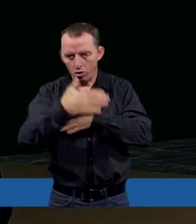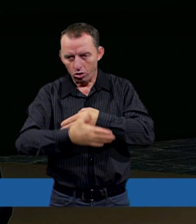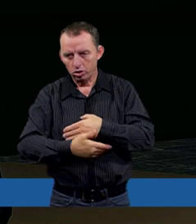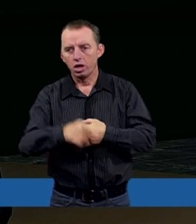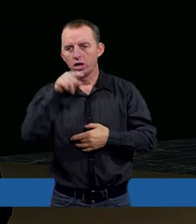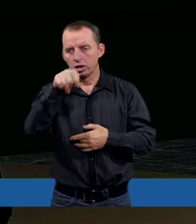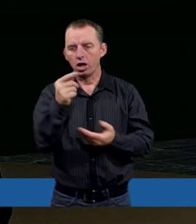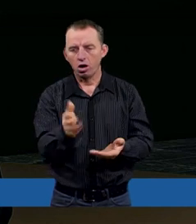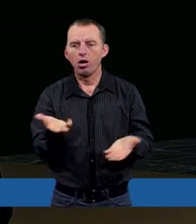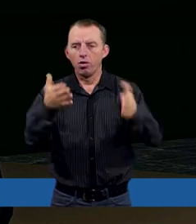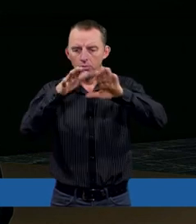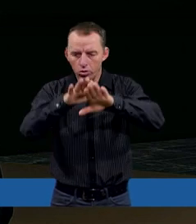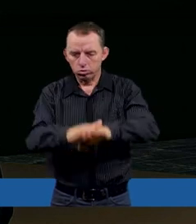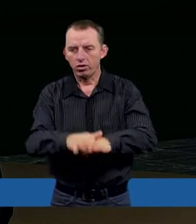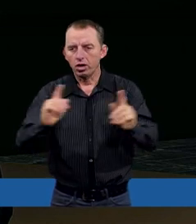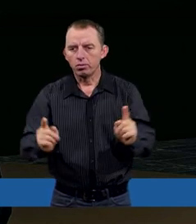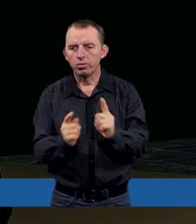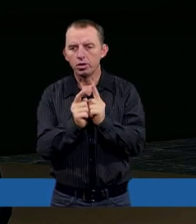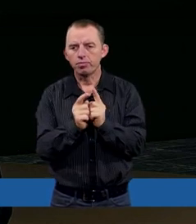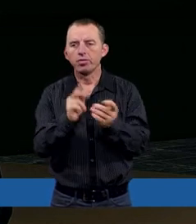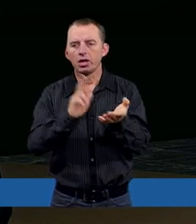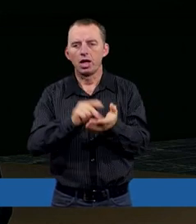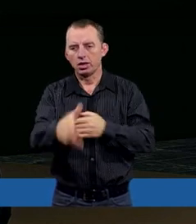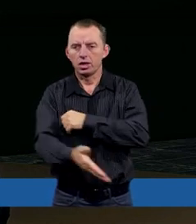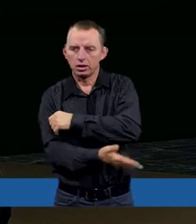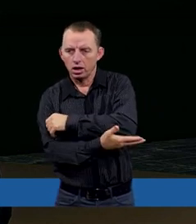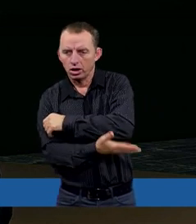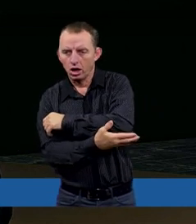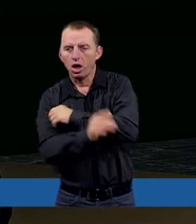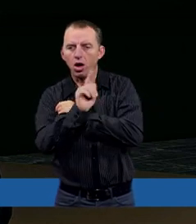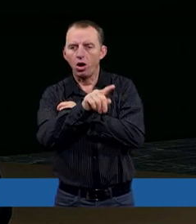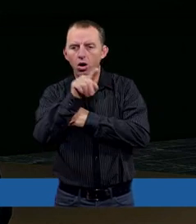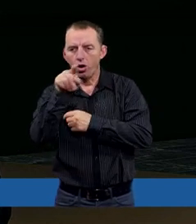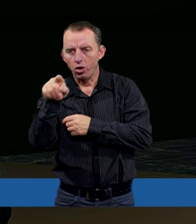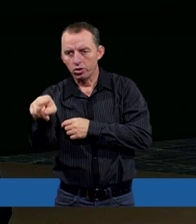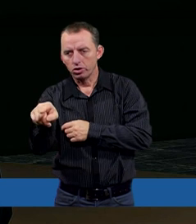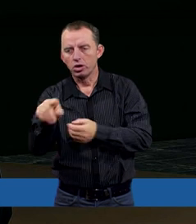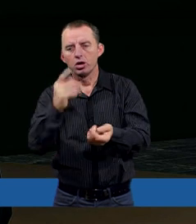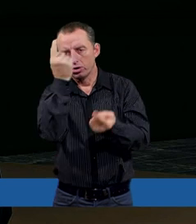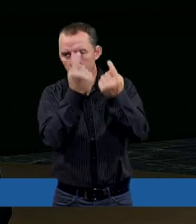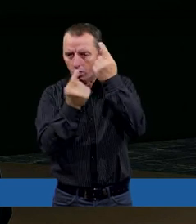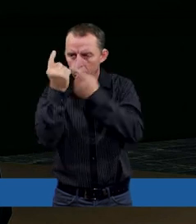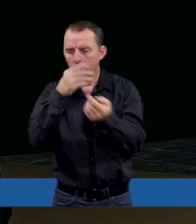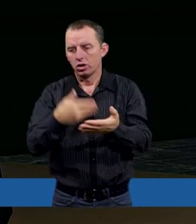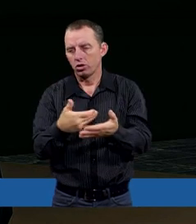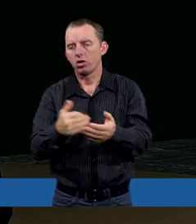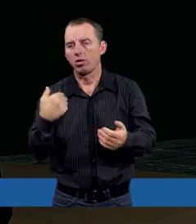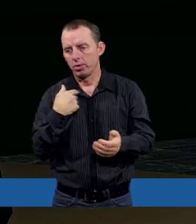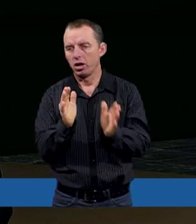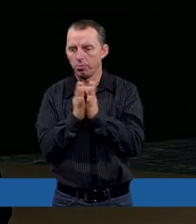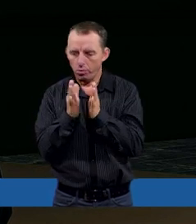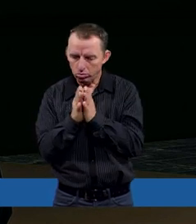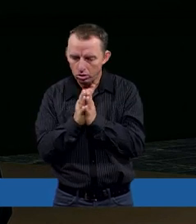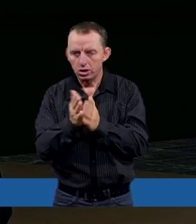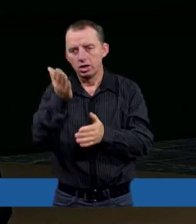to błogosławieństwo spotyka. Ja myślę, że na tej zasadzie również oni sądzili. No skoro byli pobożni,